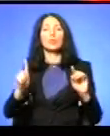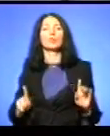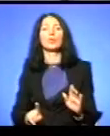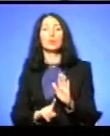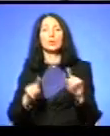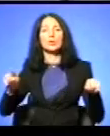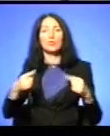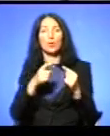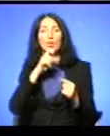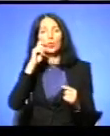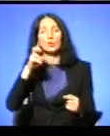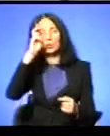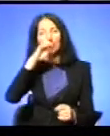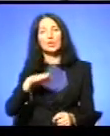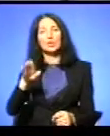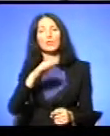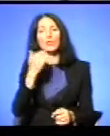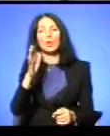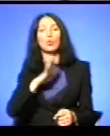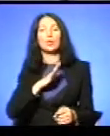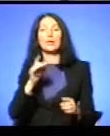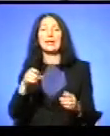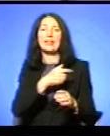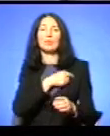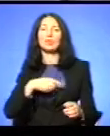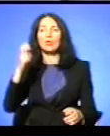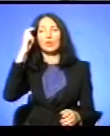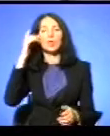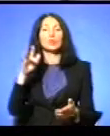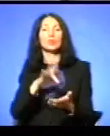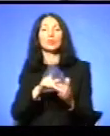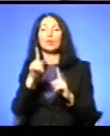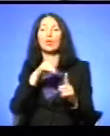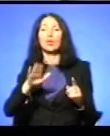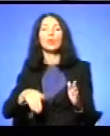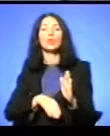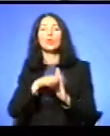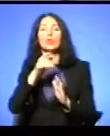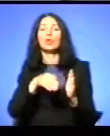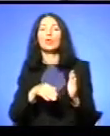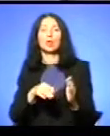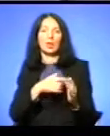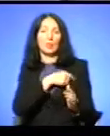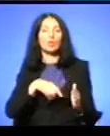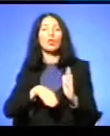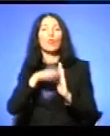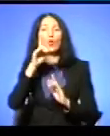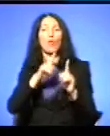державності Ви були депутатом Київської міської ради Згодом депутатом Верховної ради Тоді, коли